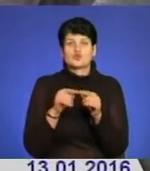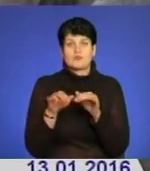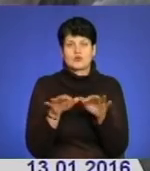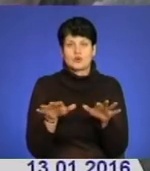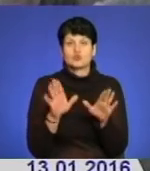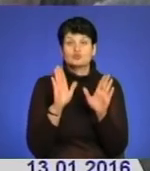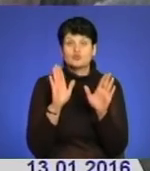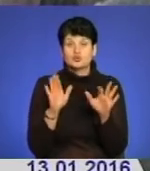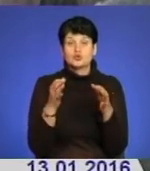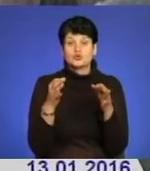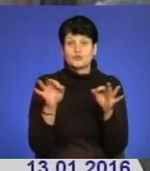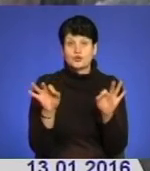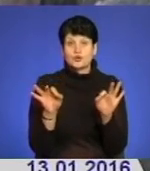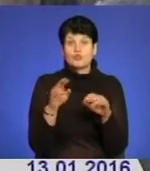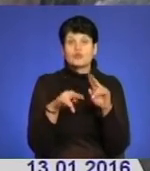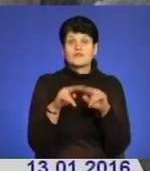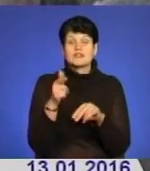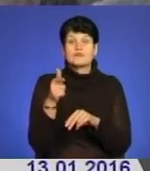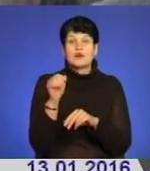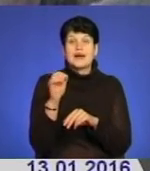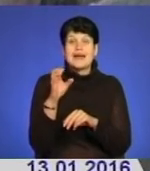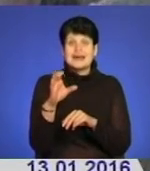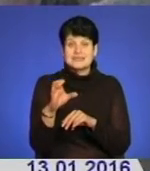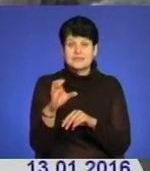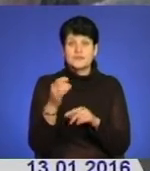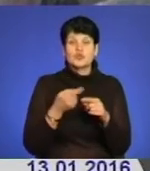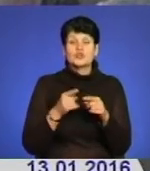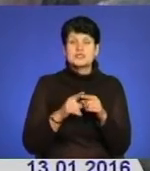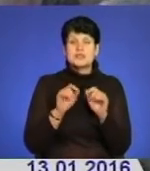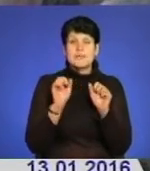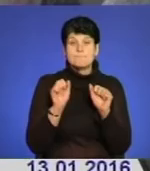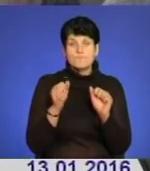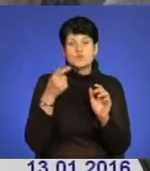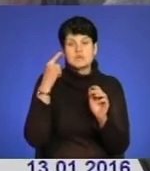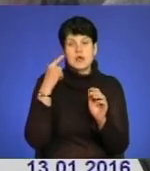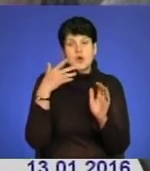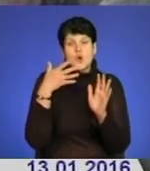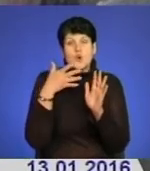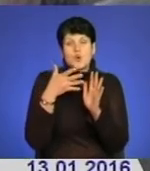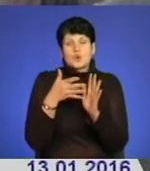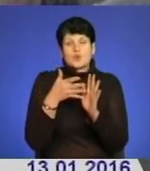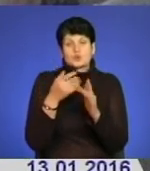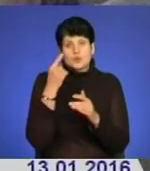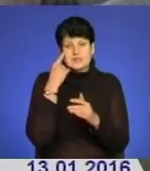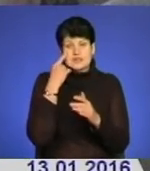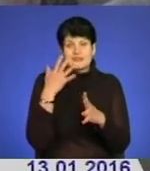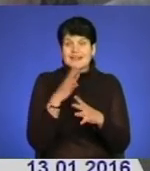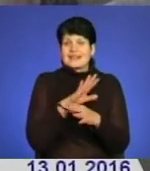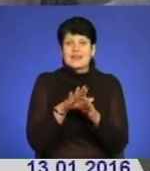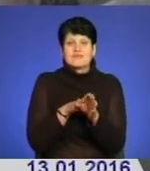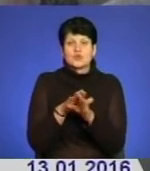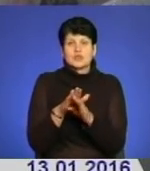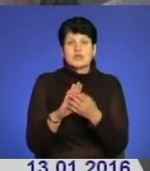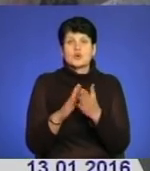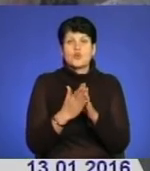ж буде допущено будівництво ГЕСТ, то можна розцінювати, як не виконання умов угоди